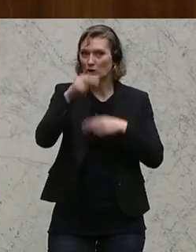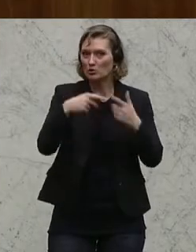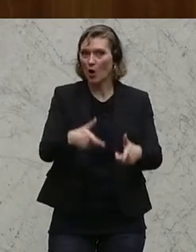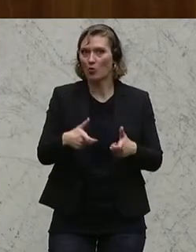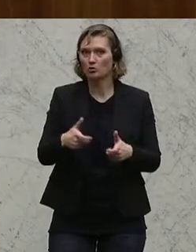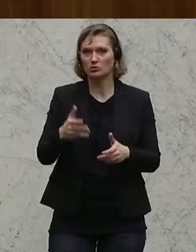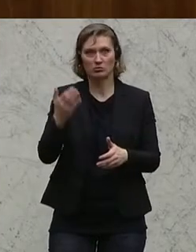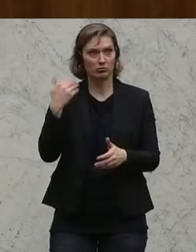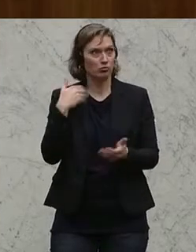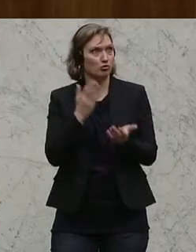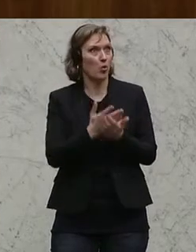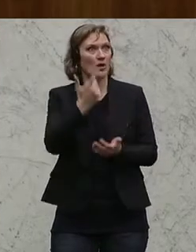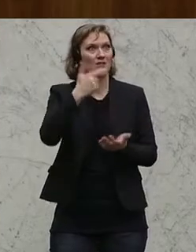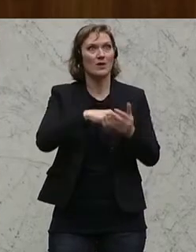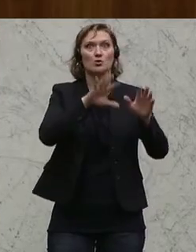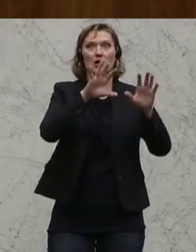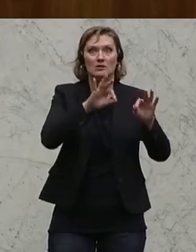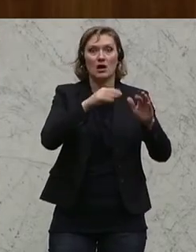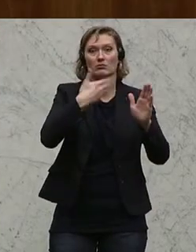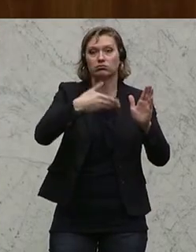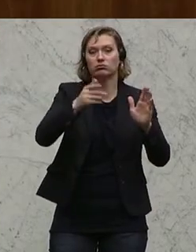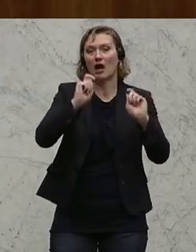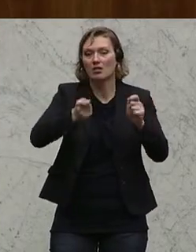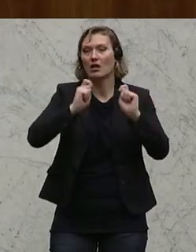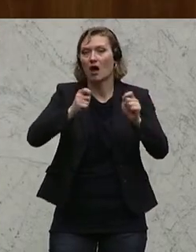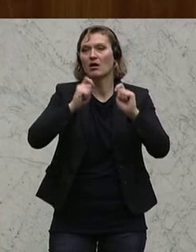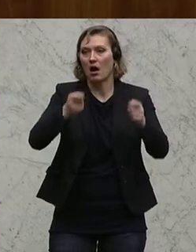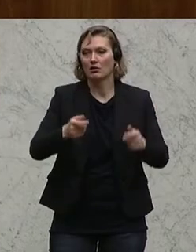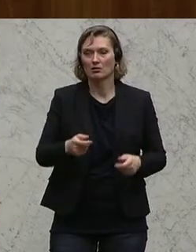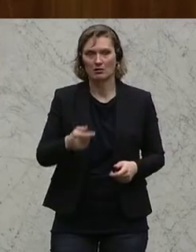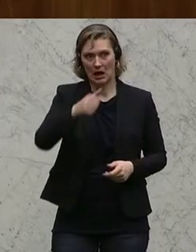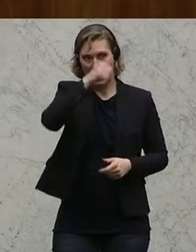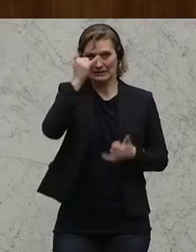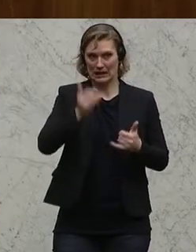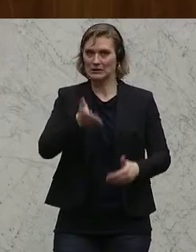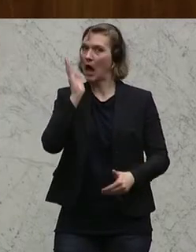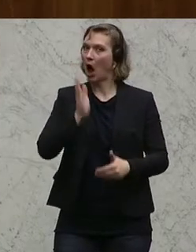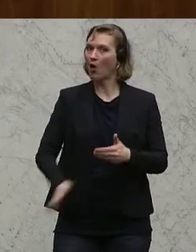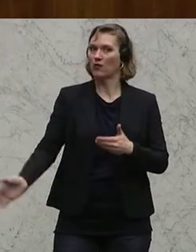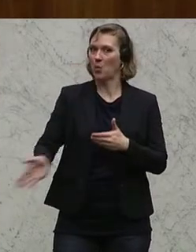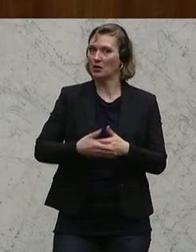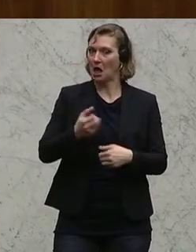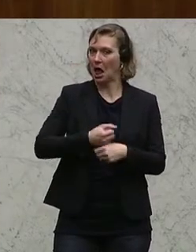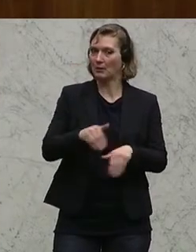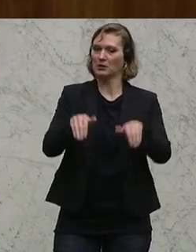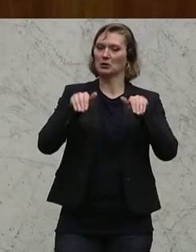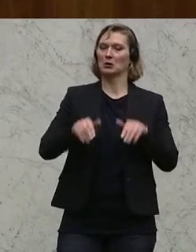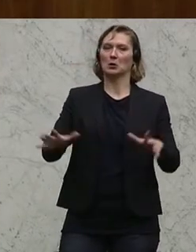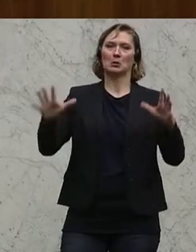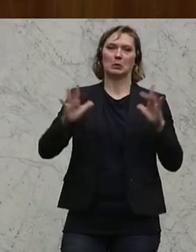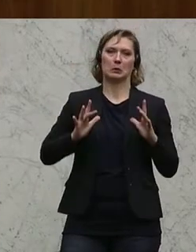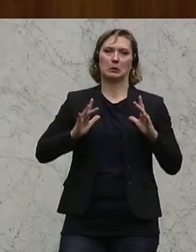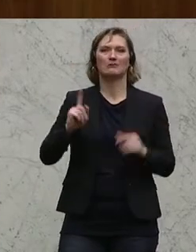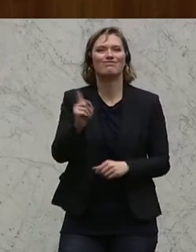die seit dem Jahr 2010 gemacht wurden. Aber es ist nicht der Schlusspunkt jetzt, dass wir uns zurücklehnen können,